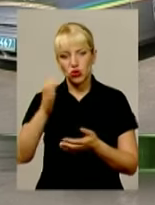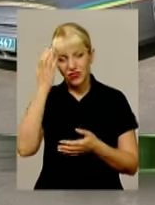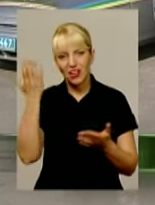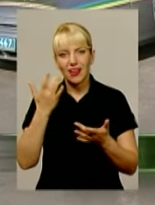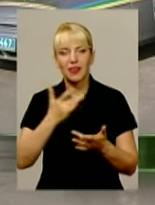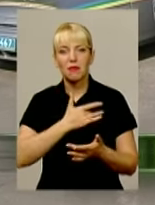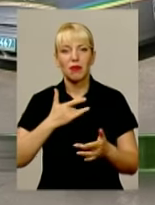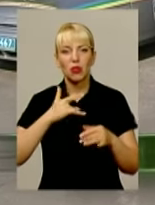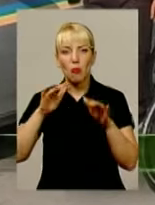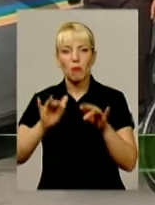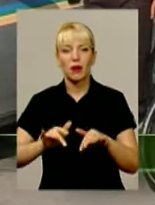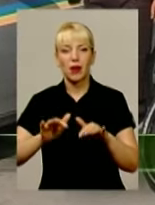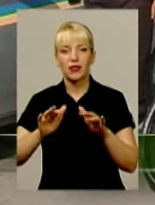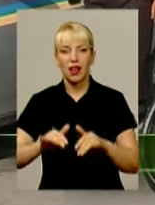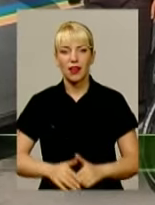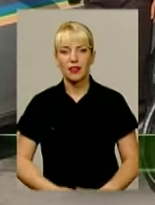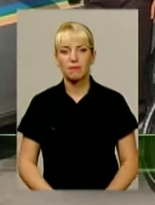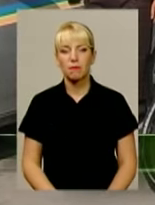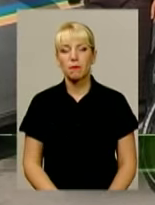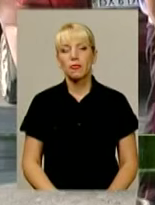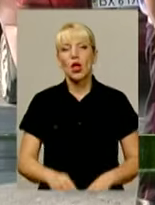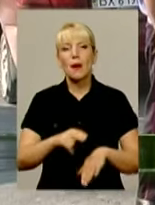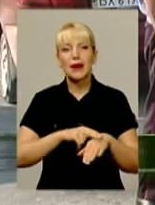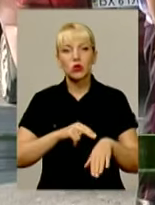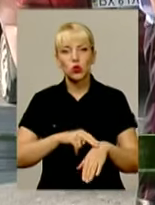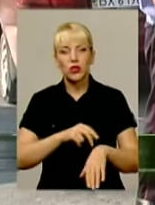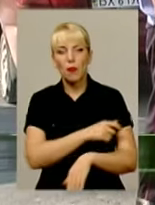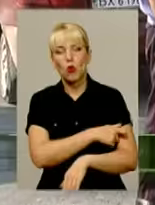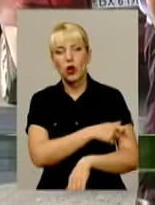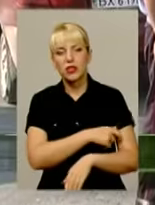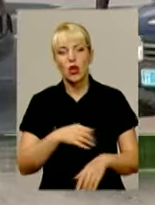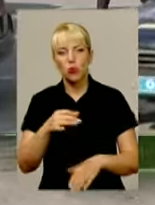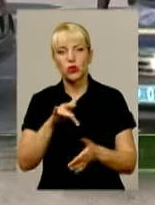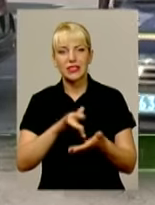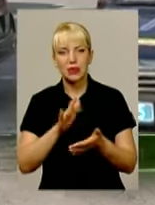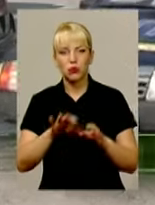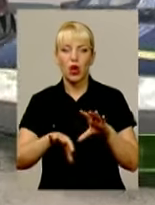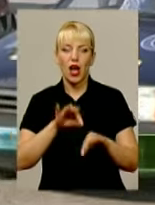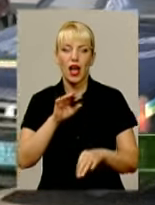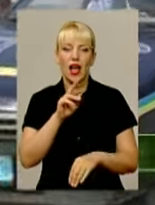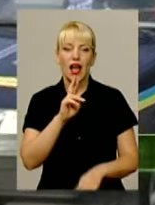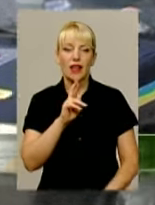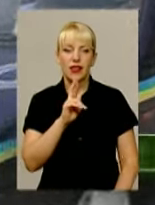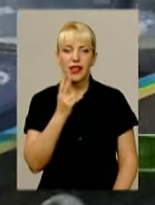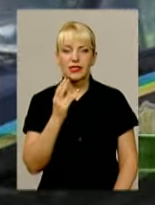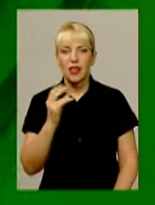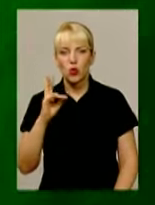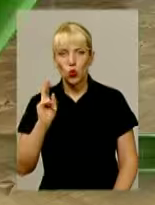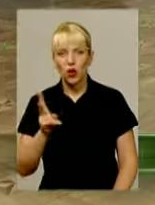Прискіплива комісія. Перших кандидатів у нову патрульну поліцію обласного центру обиратимуть Арсеній Яценюк та Арсен Аваков.